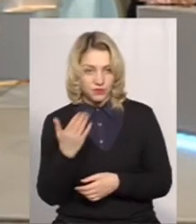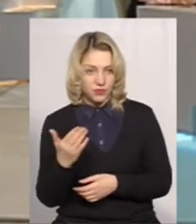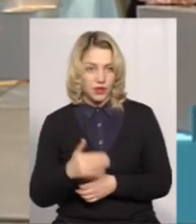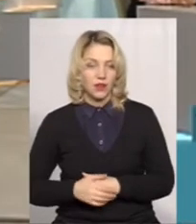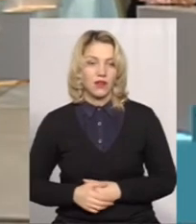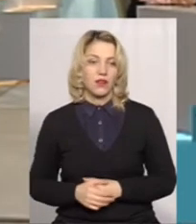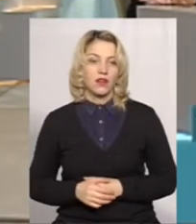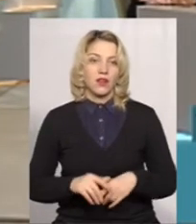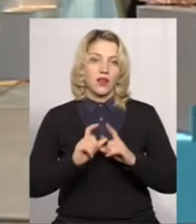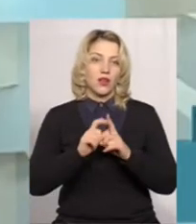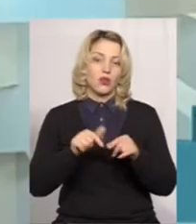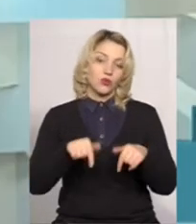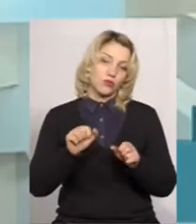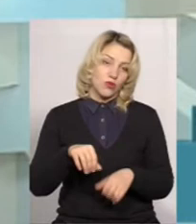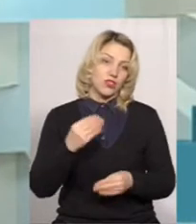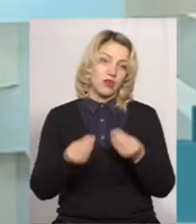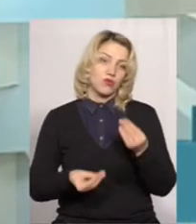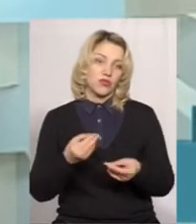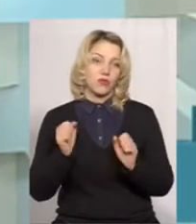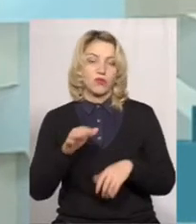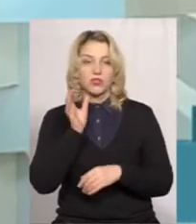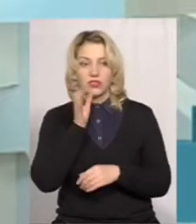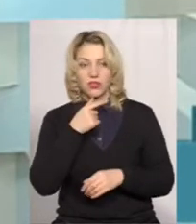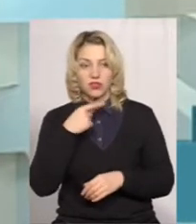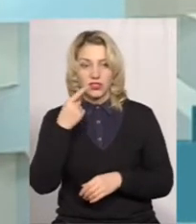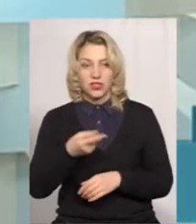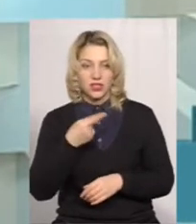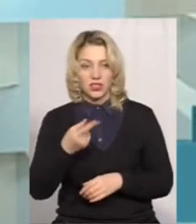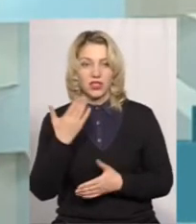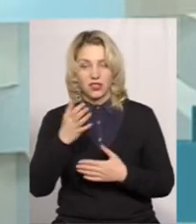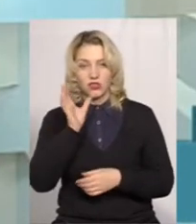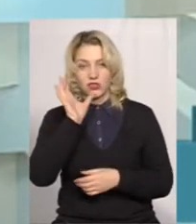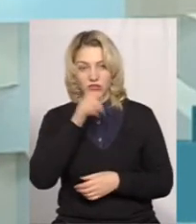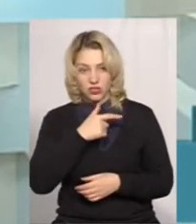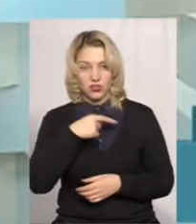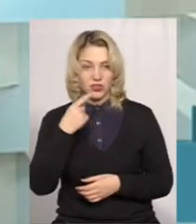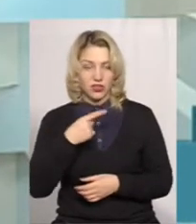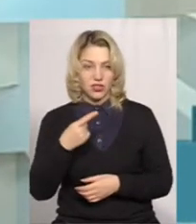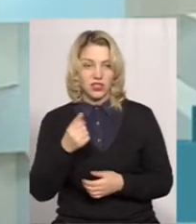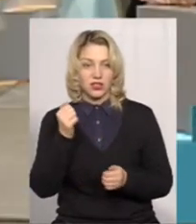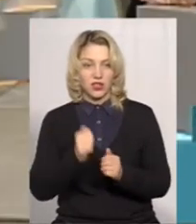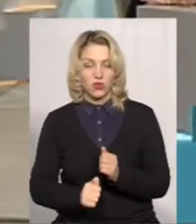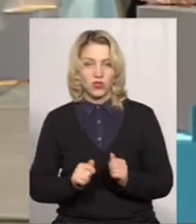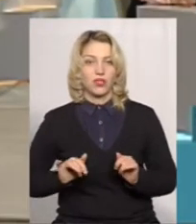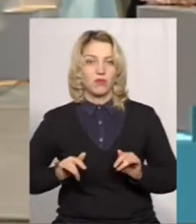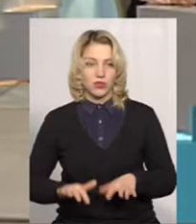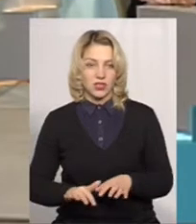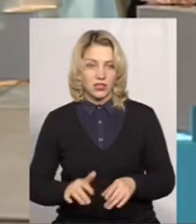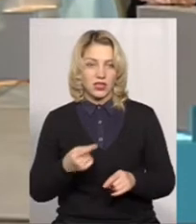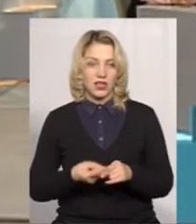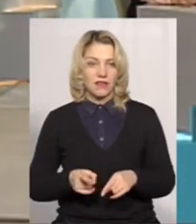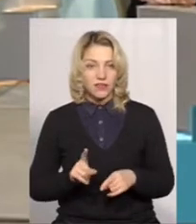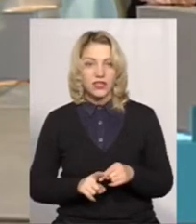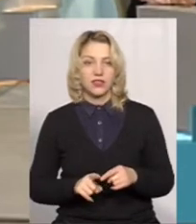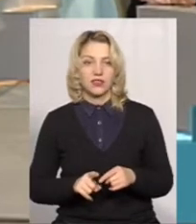Ну, тут можна і пожертувати, можна і серйозно сказати. Якщо серйозно, кожен процес, він